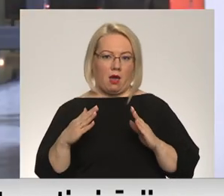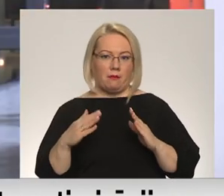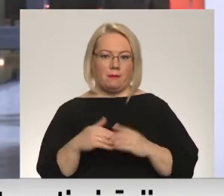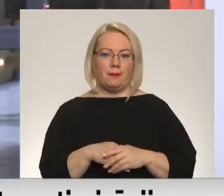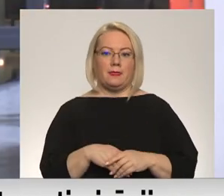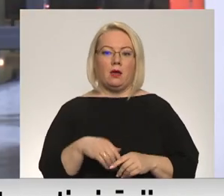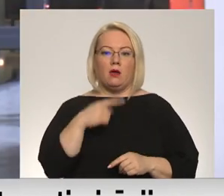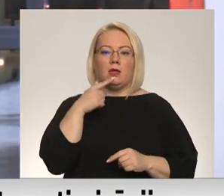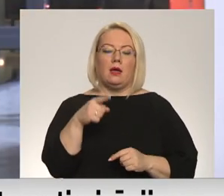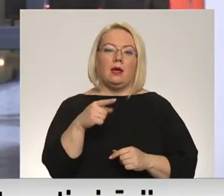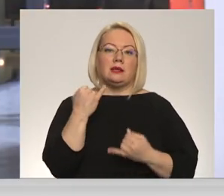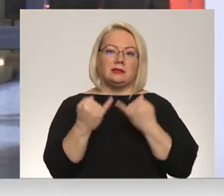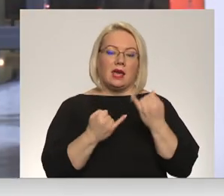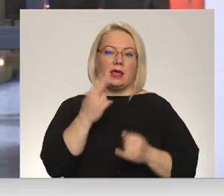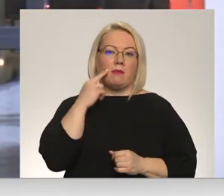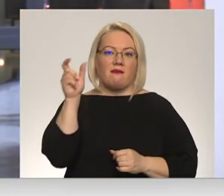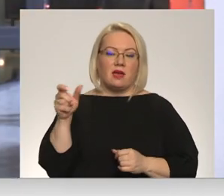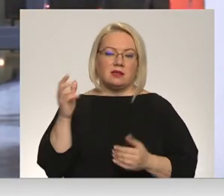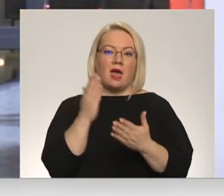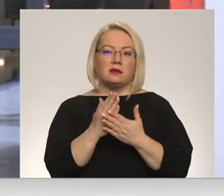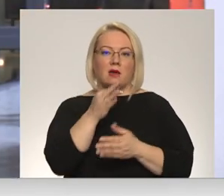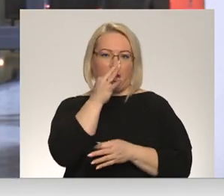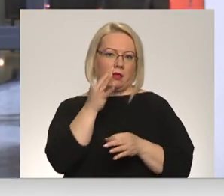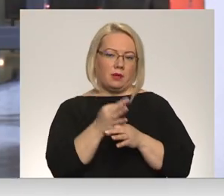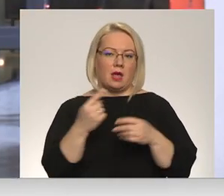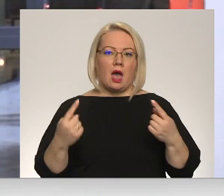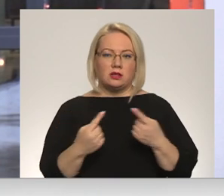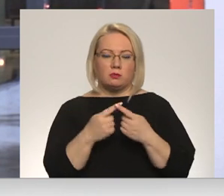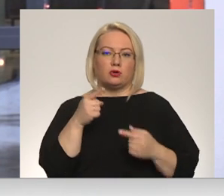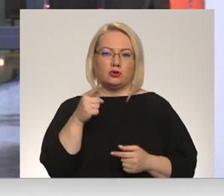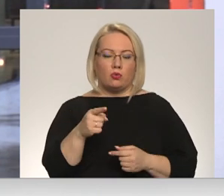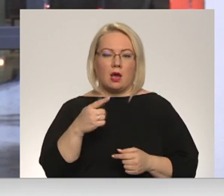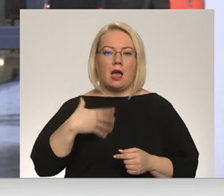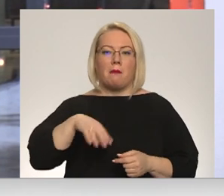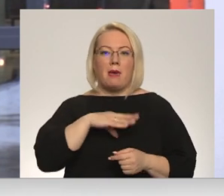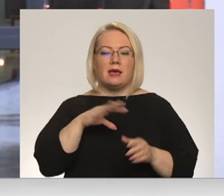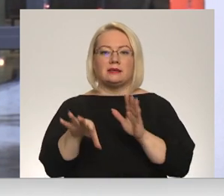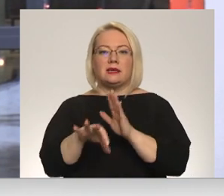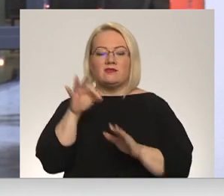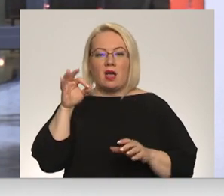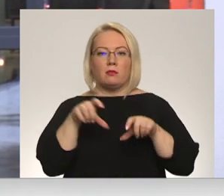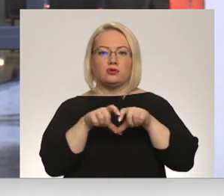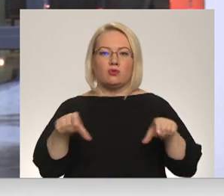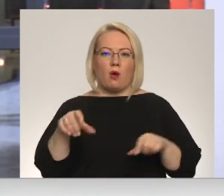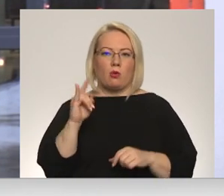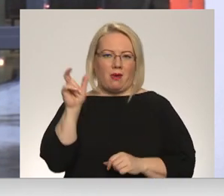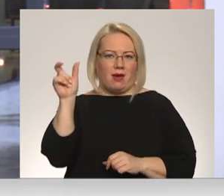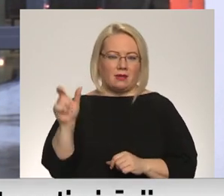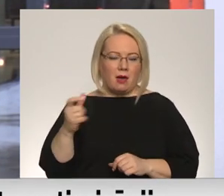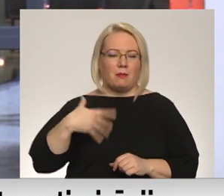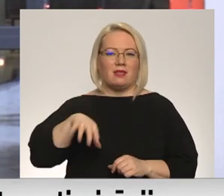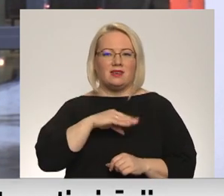Cenēmiem vecāki esam atbildīgi attiecībā uz to, kad mēs izvēlamies skolu un mēs visiem ir ļoti svarīgi,